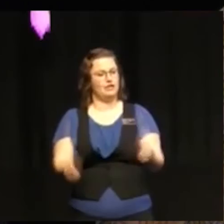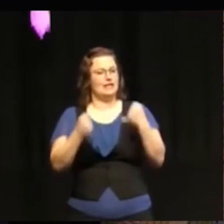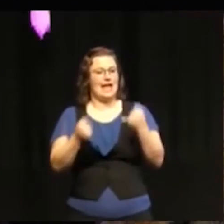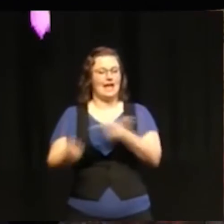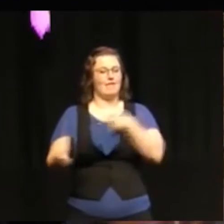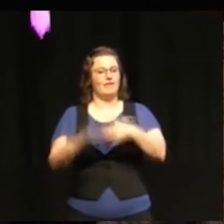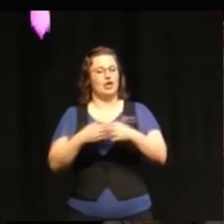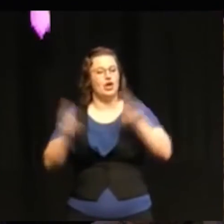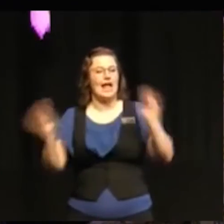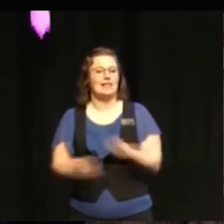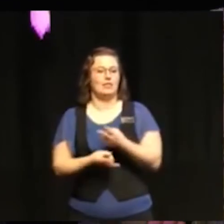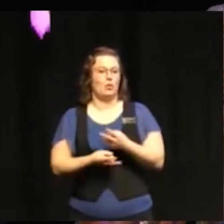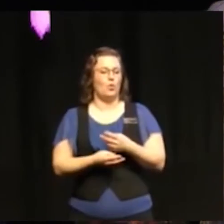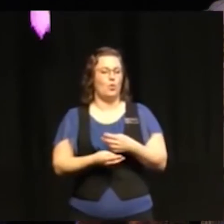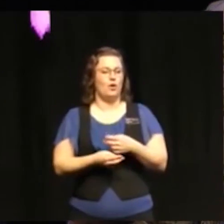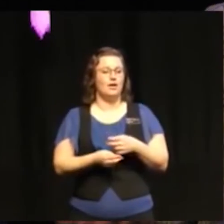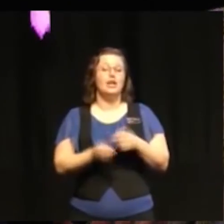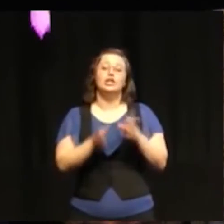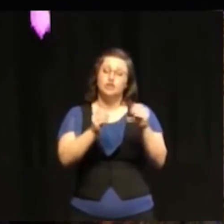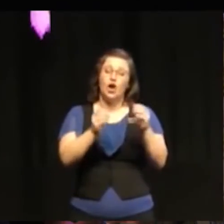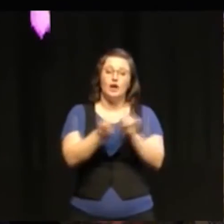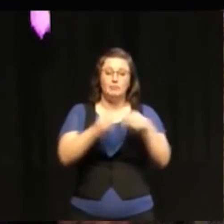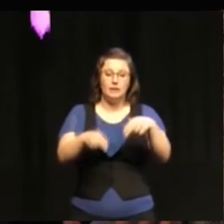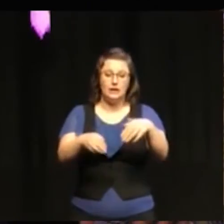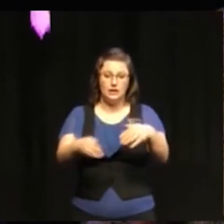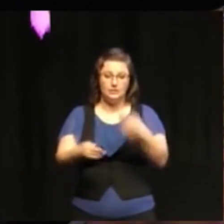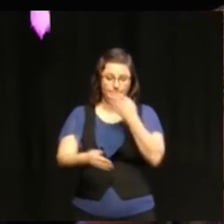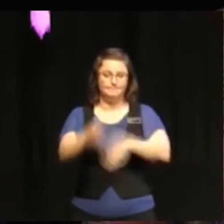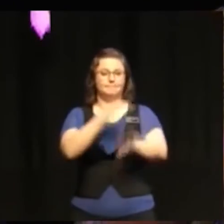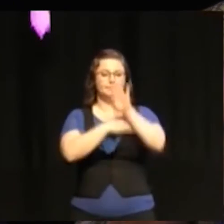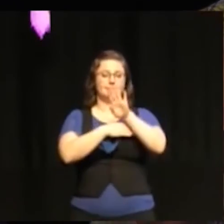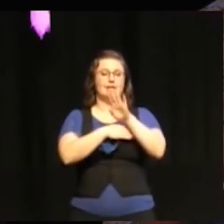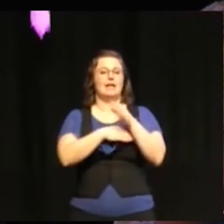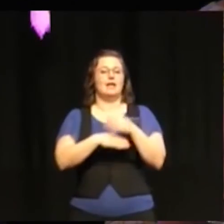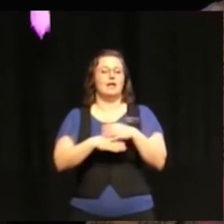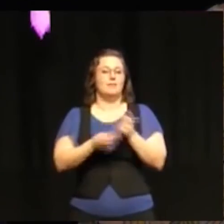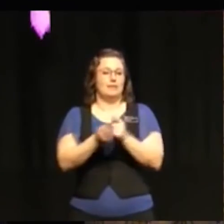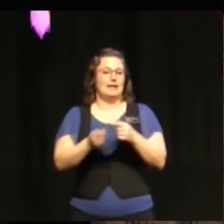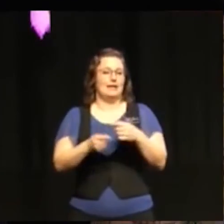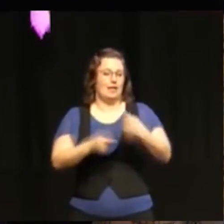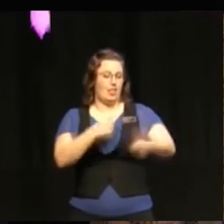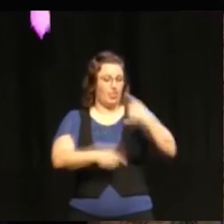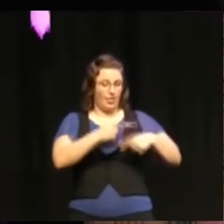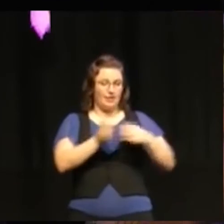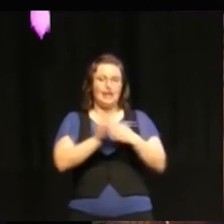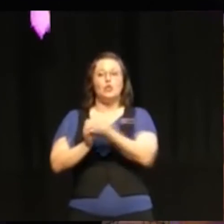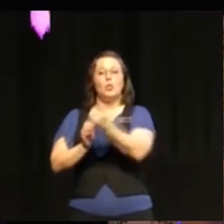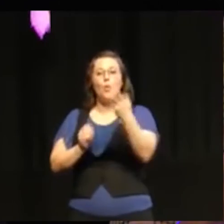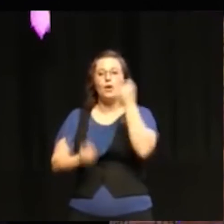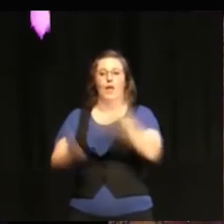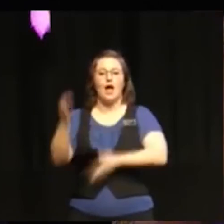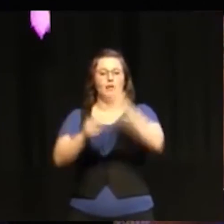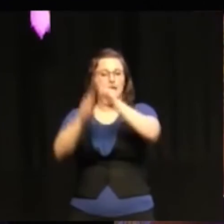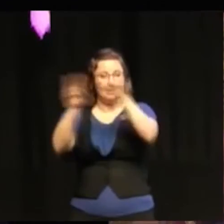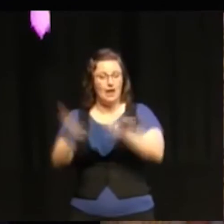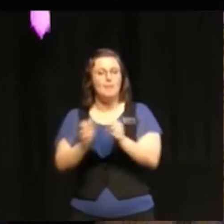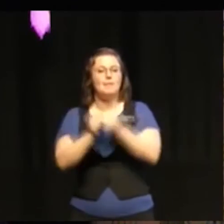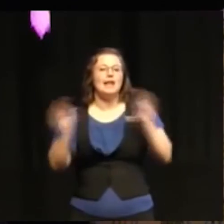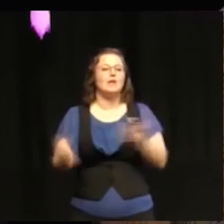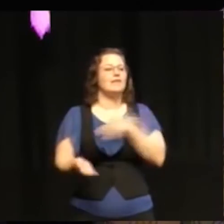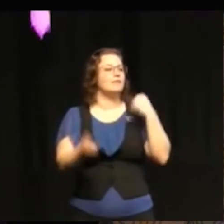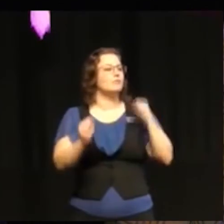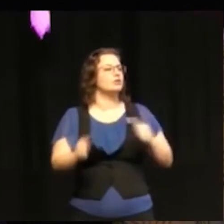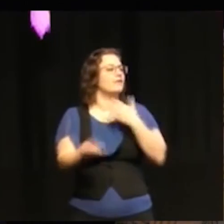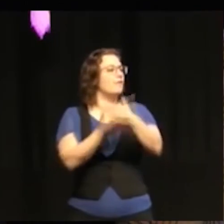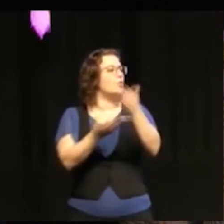a reality because this is a setback for some international agreements but we have to we have to continue that road